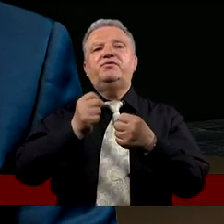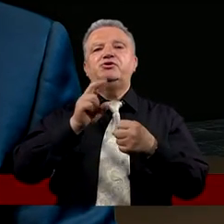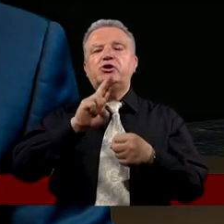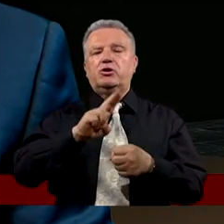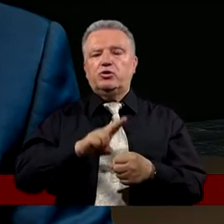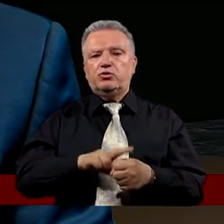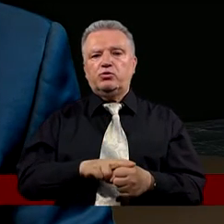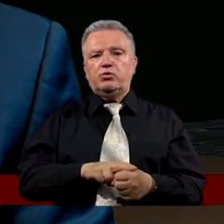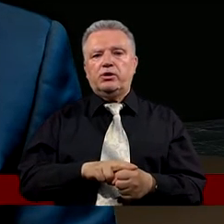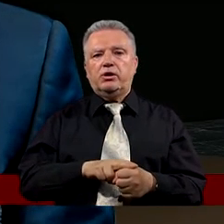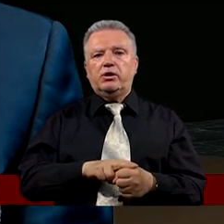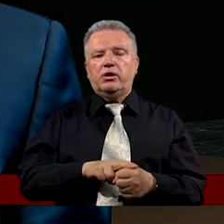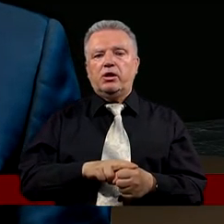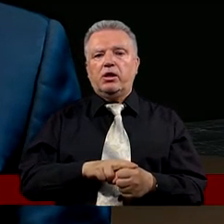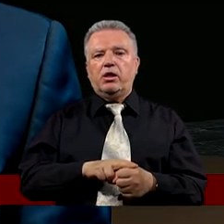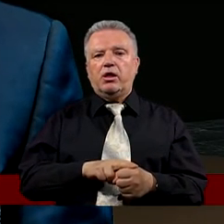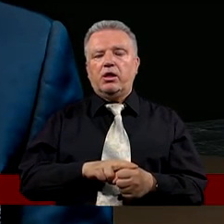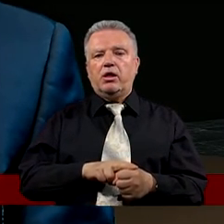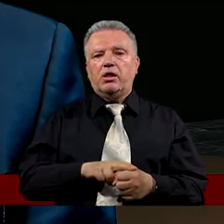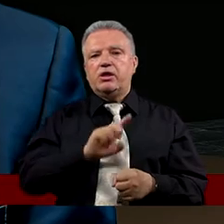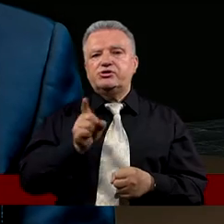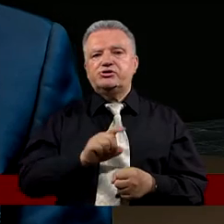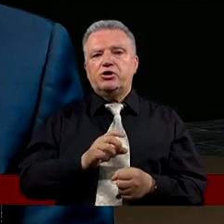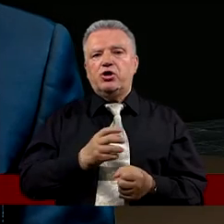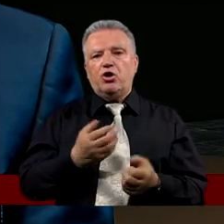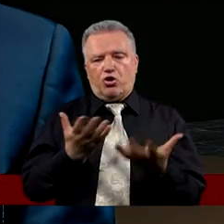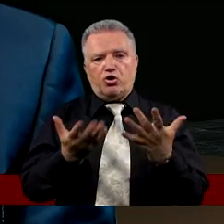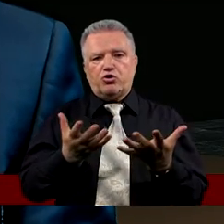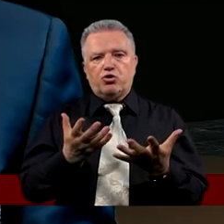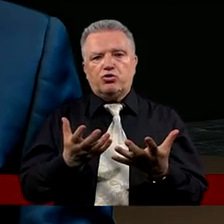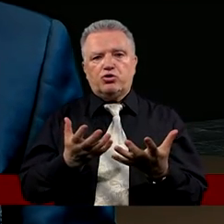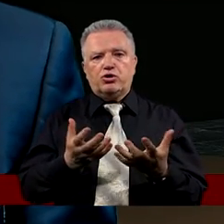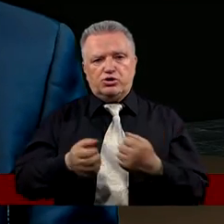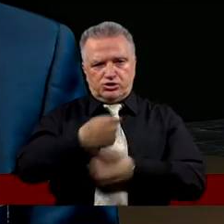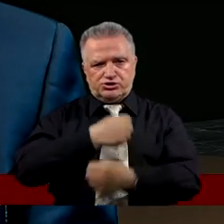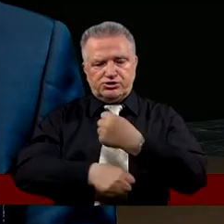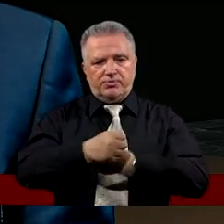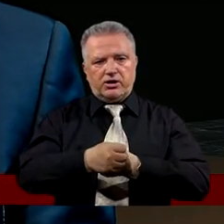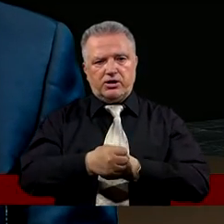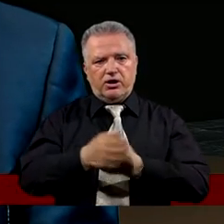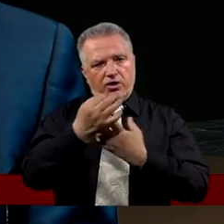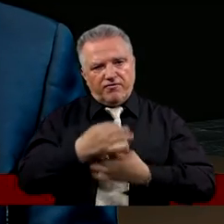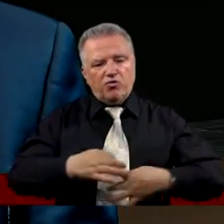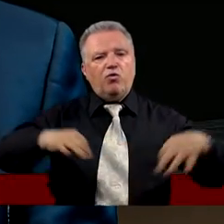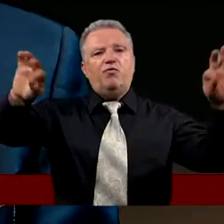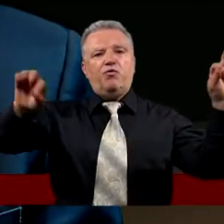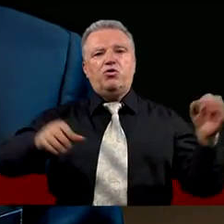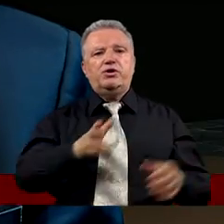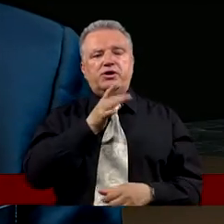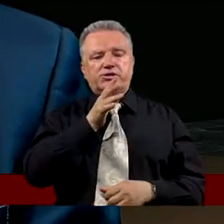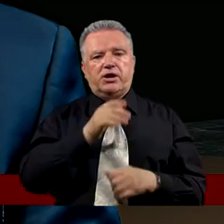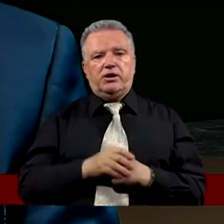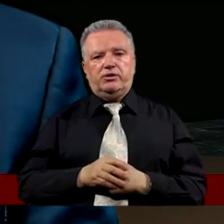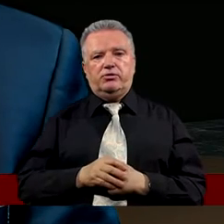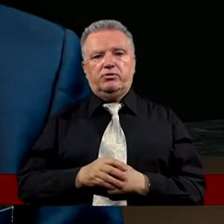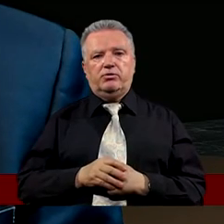Który z rąk okupanta Wybawi naród izraelski Nie